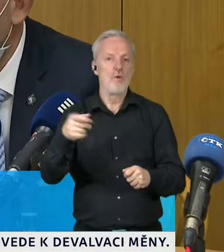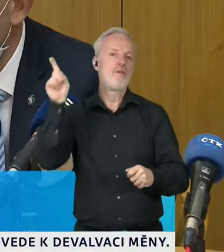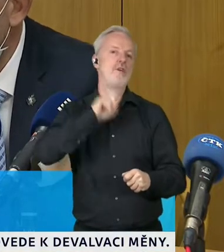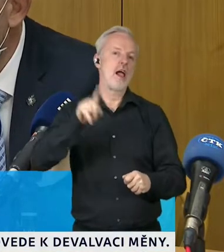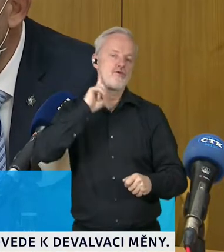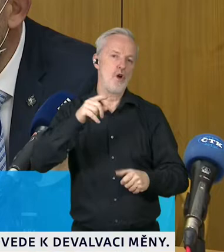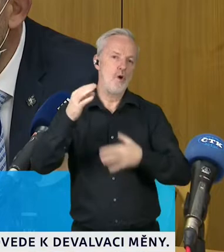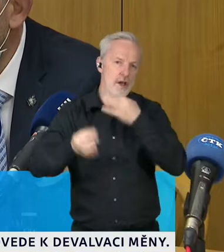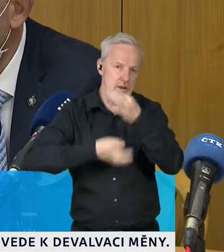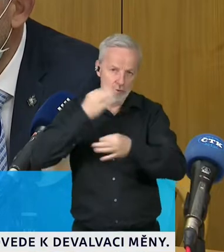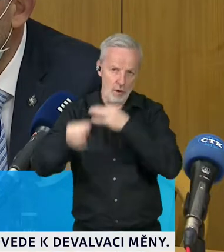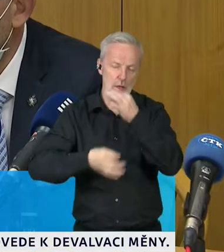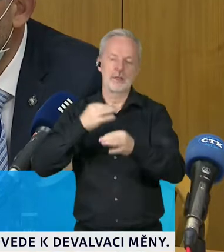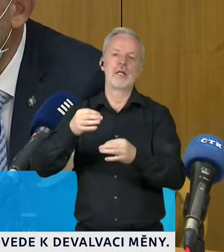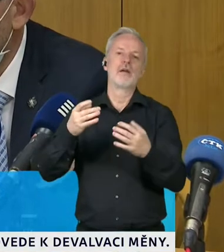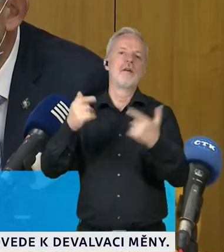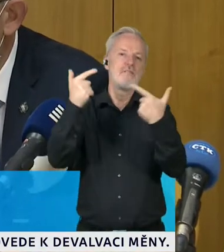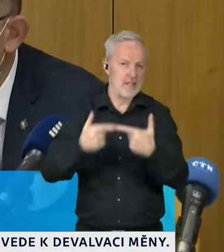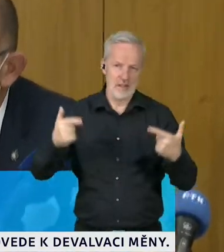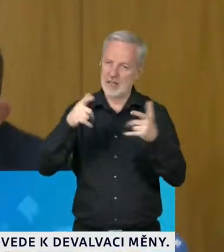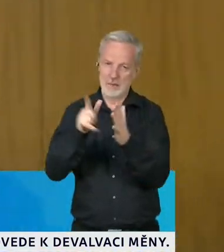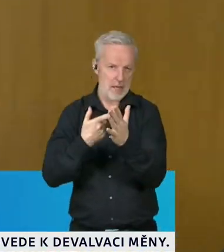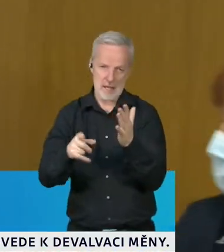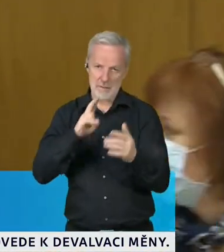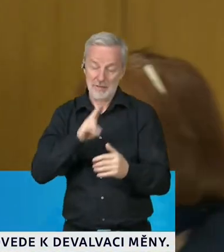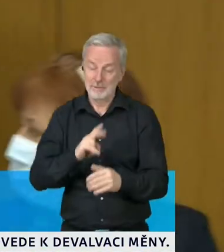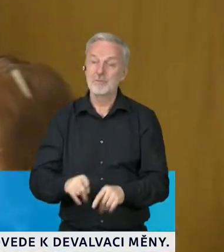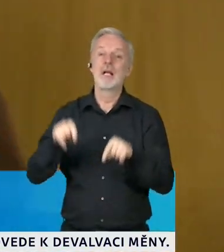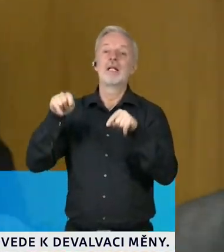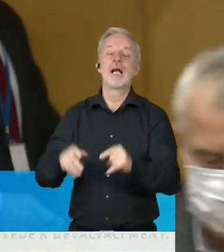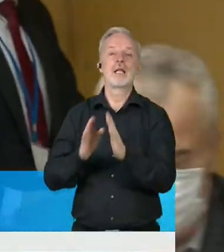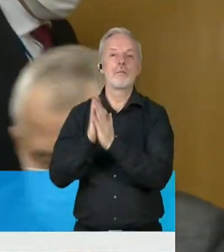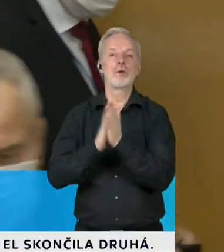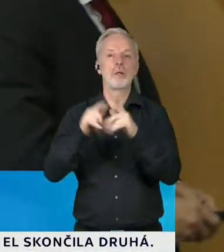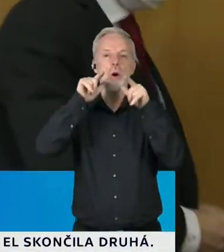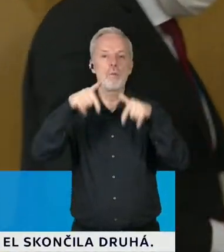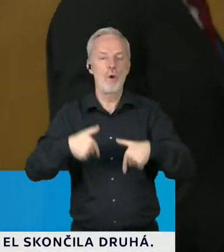Poprosím nyní pana profesora Duška, aby přednesl svoji prezentaci.